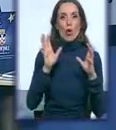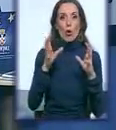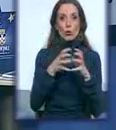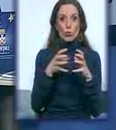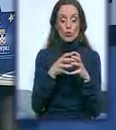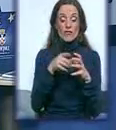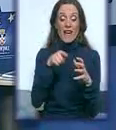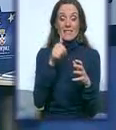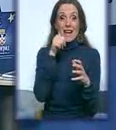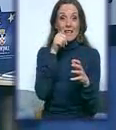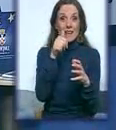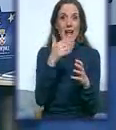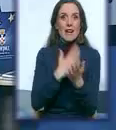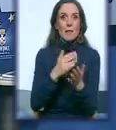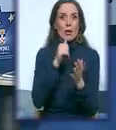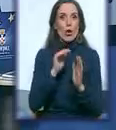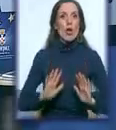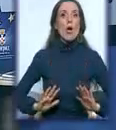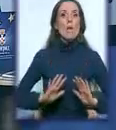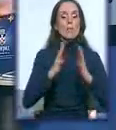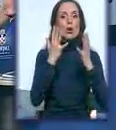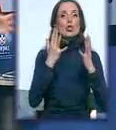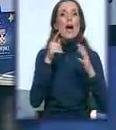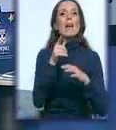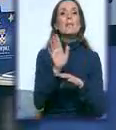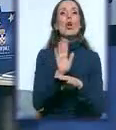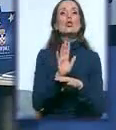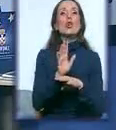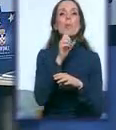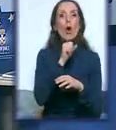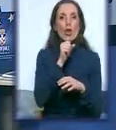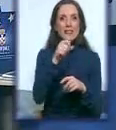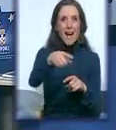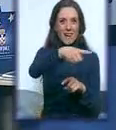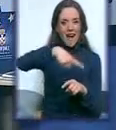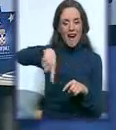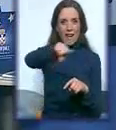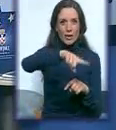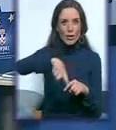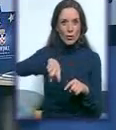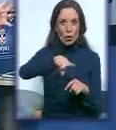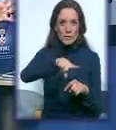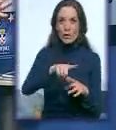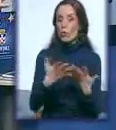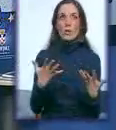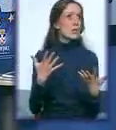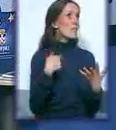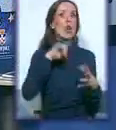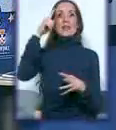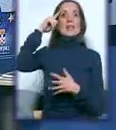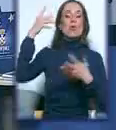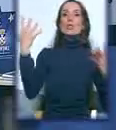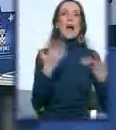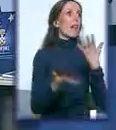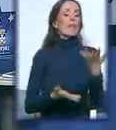desio se, nažalosti, i požar u Bioskopu kozara na tom trgu i svi smo bili onako nekako... Nismo znali sad na koju stranu